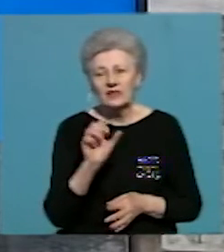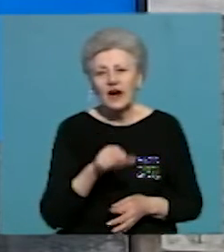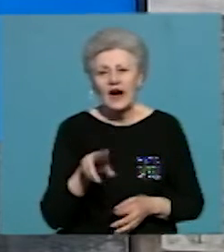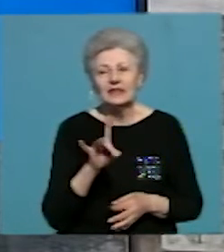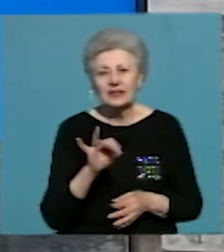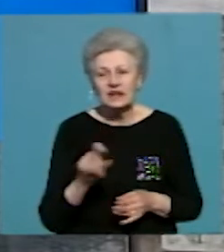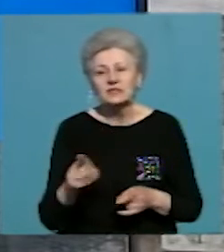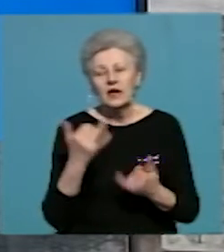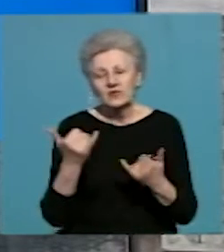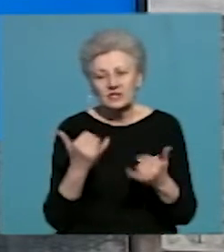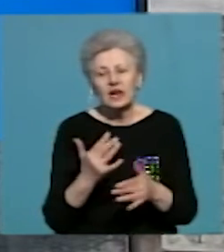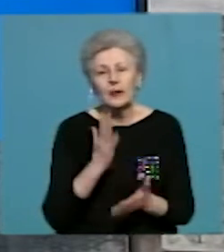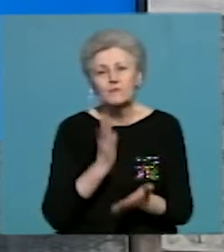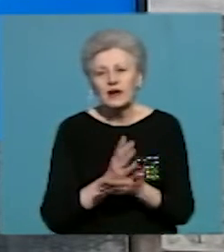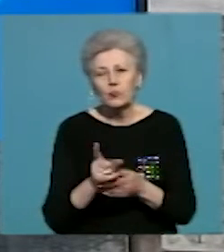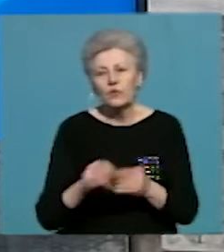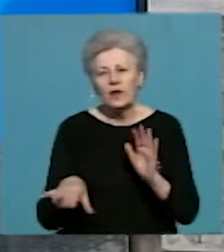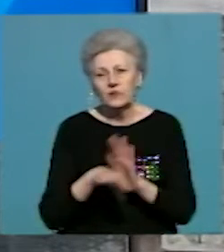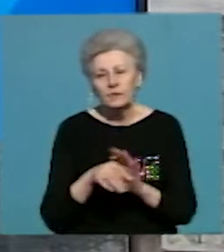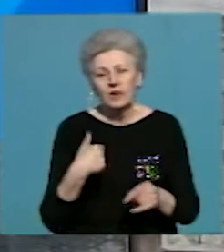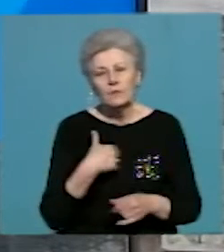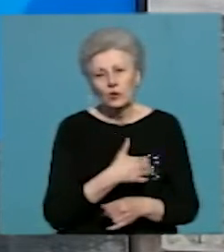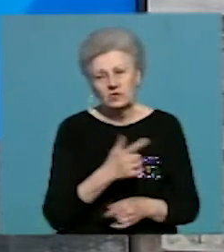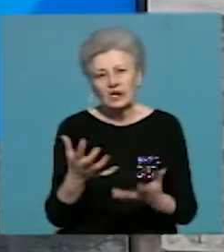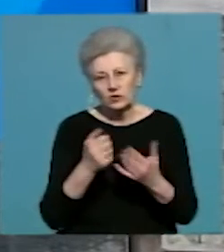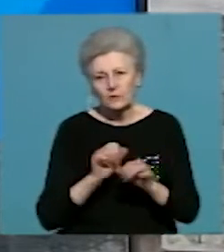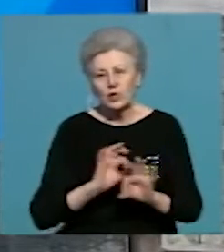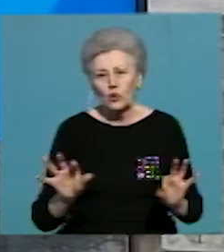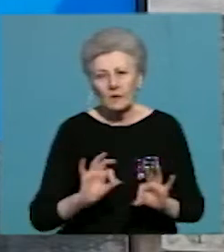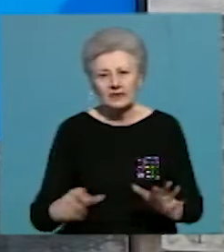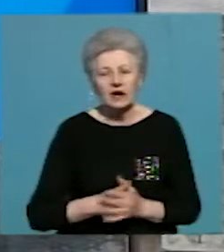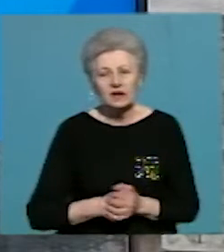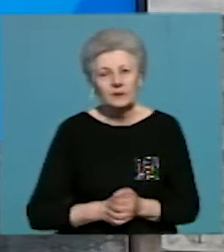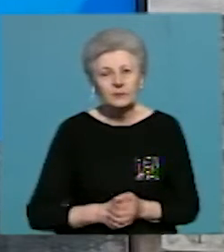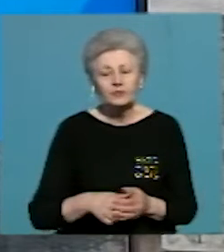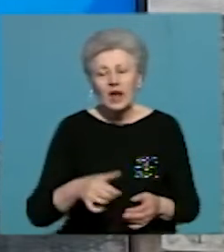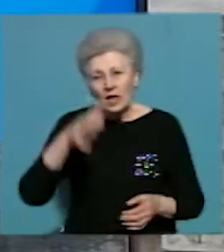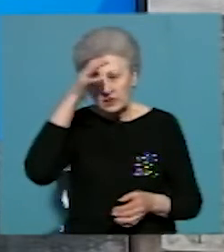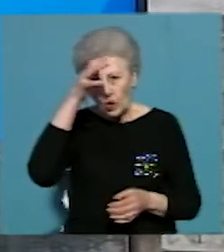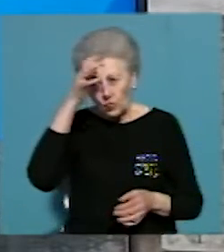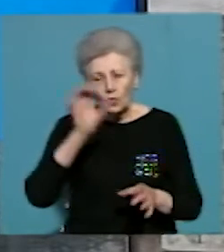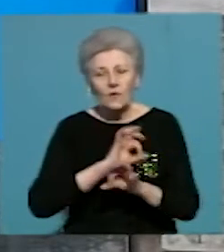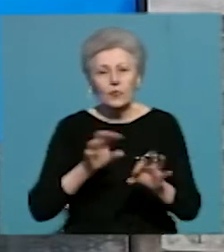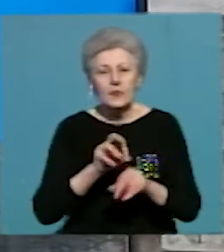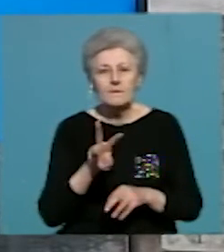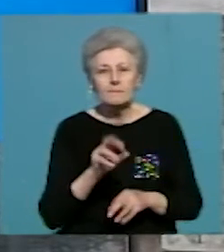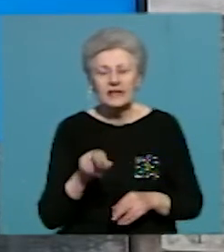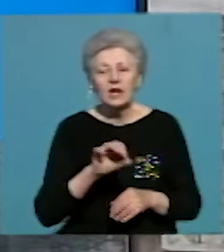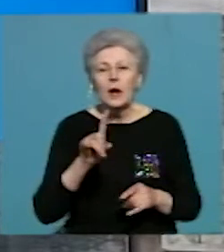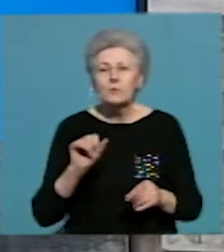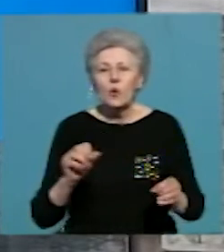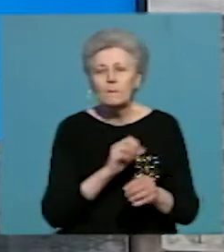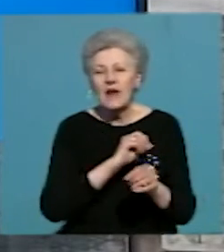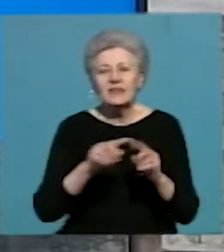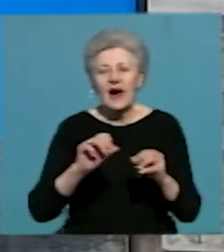перебуває у відпустці. Ми намагалися отримати її коментар. Науково-популярні лекції про бенгальський вогонь,